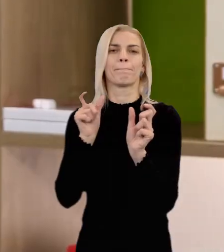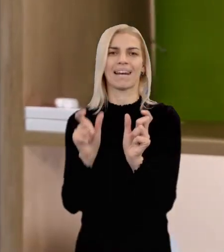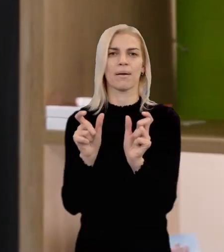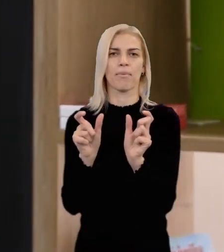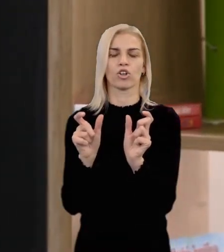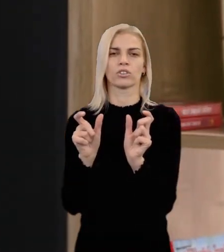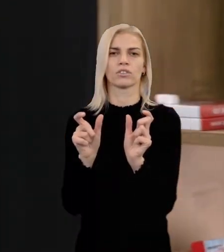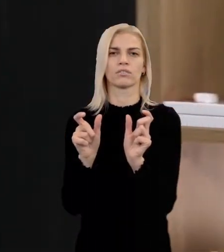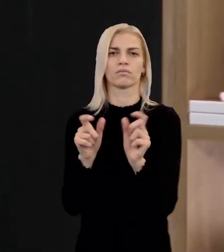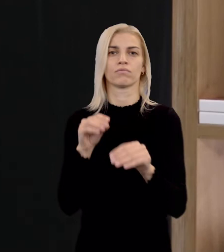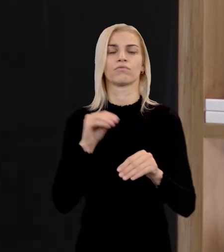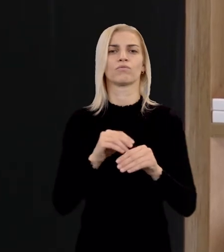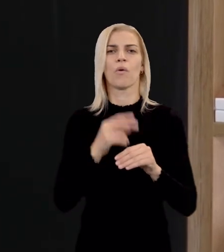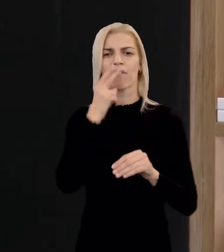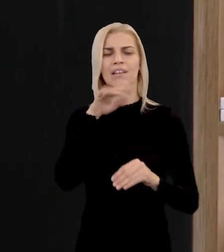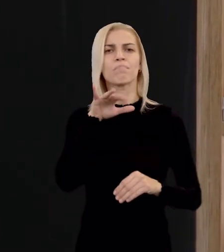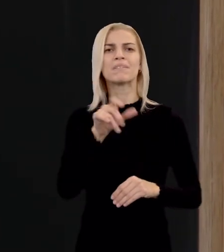Odzneli tam slova ako?